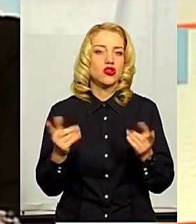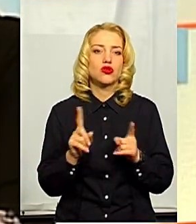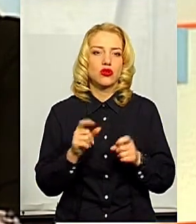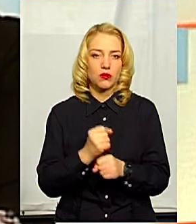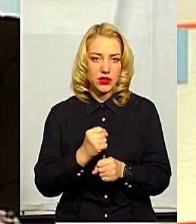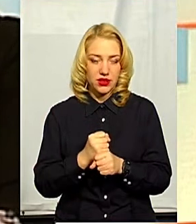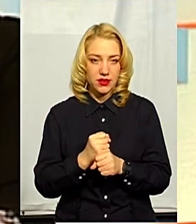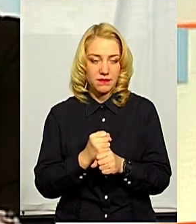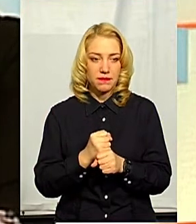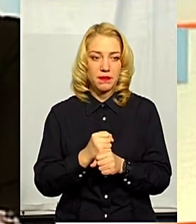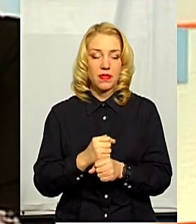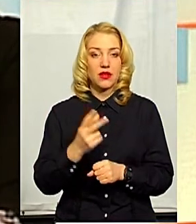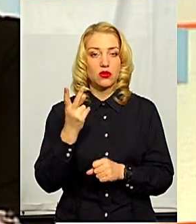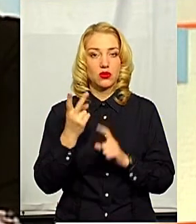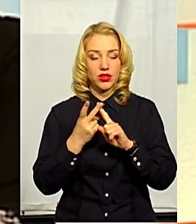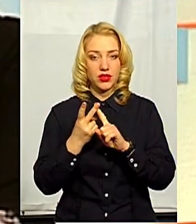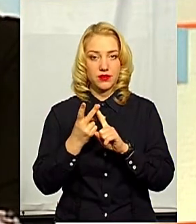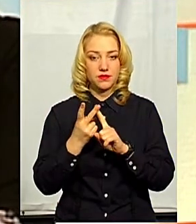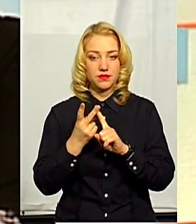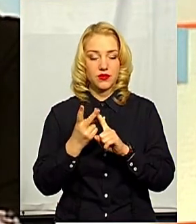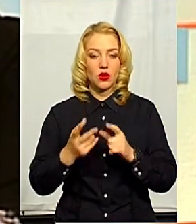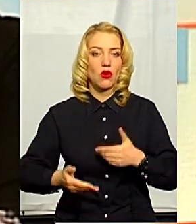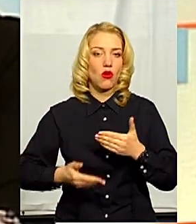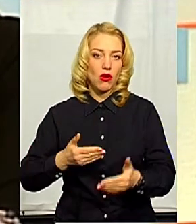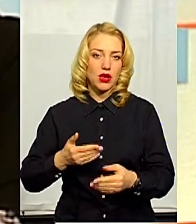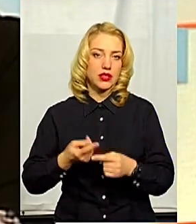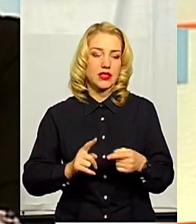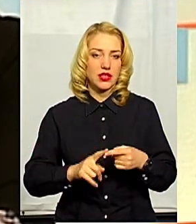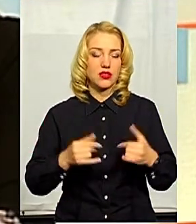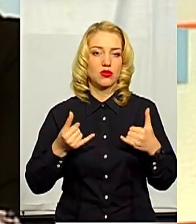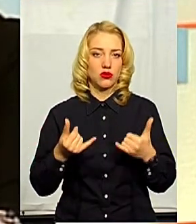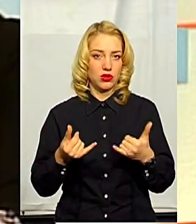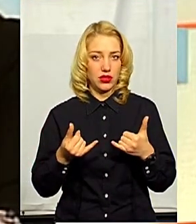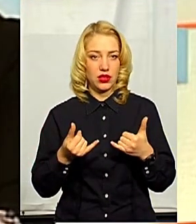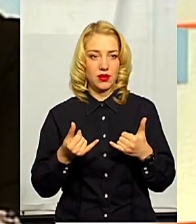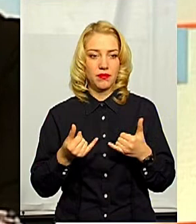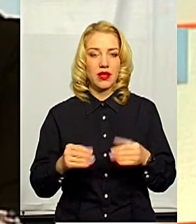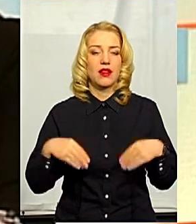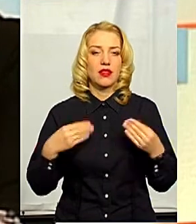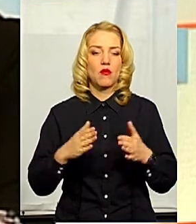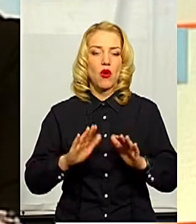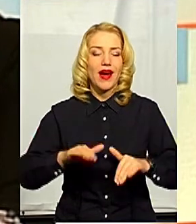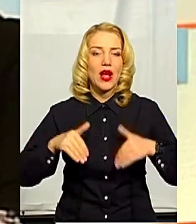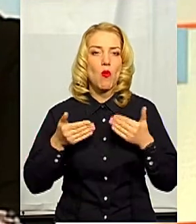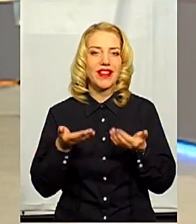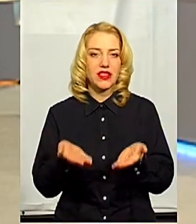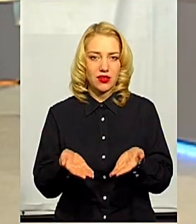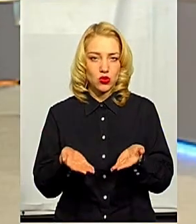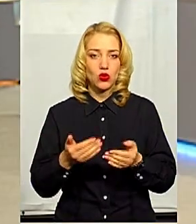дій. І другий крок – це сьогодні дано рекомендацію